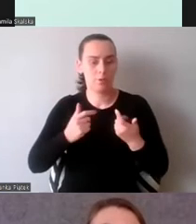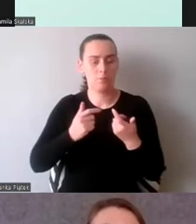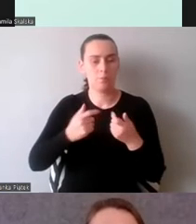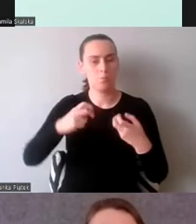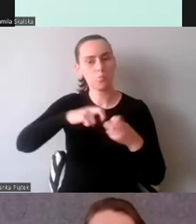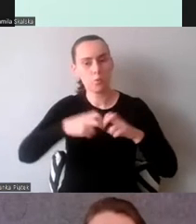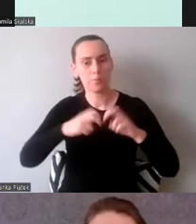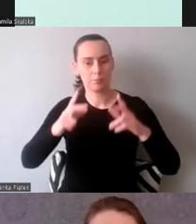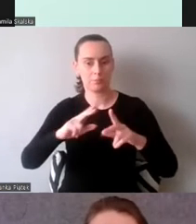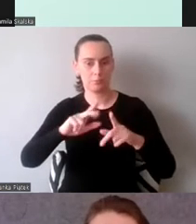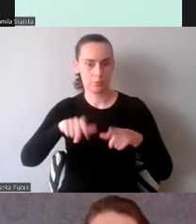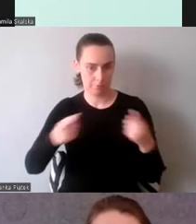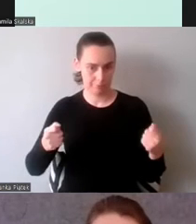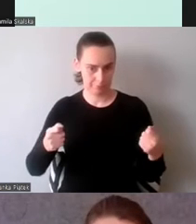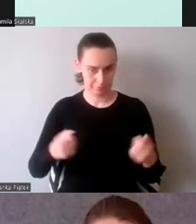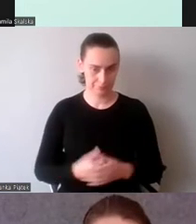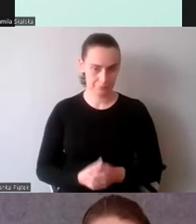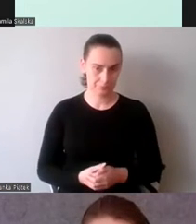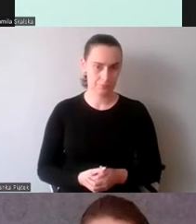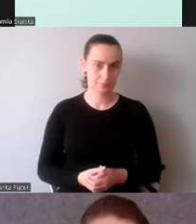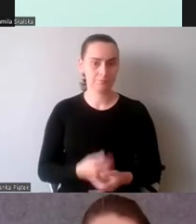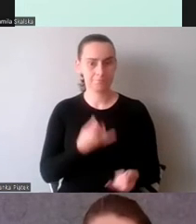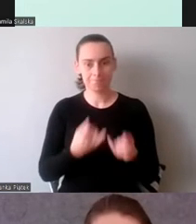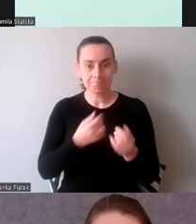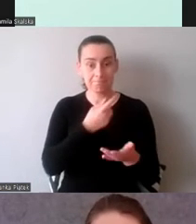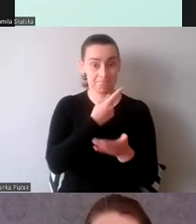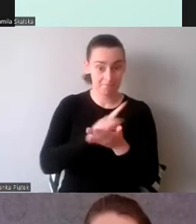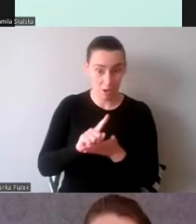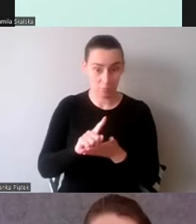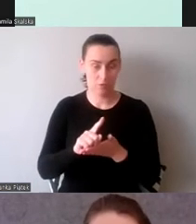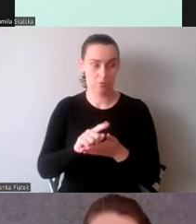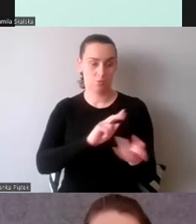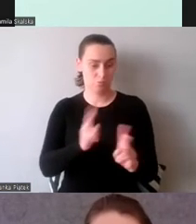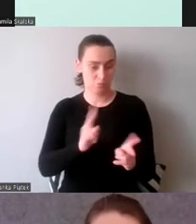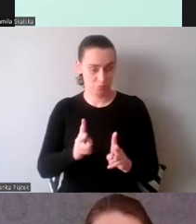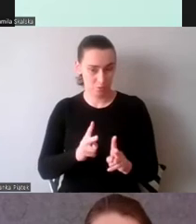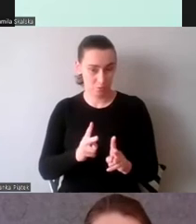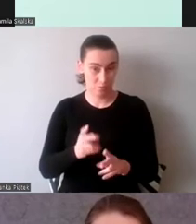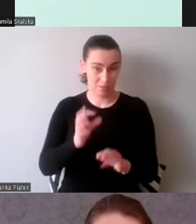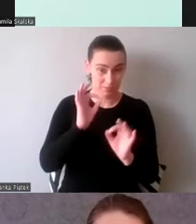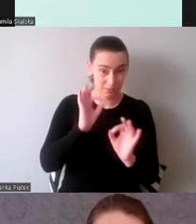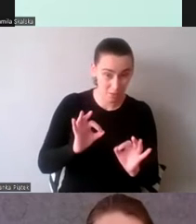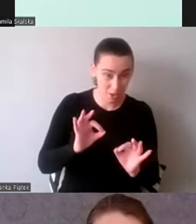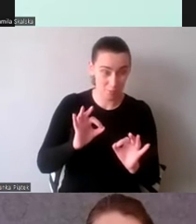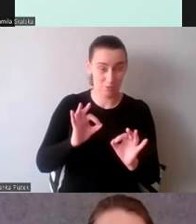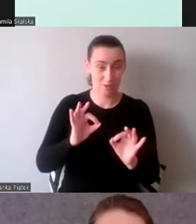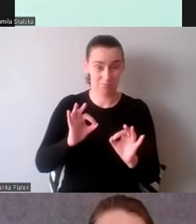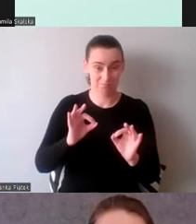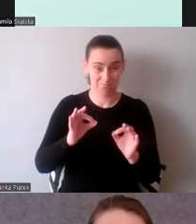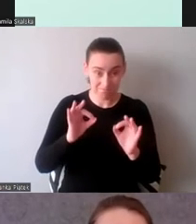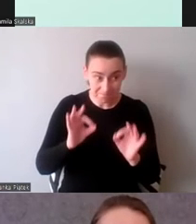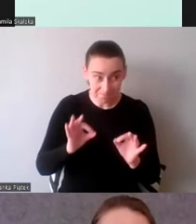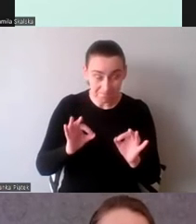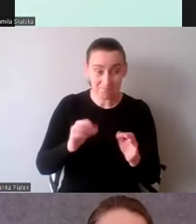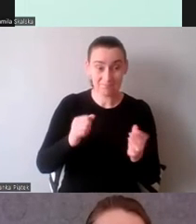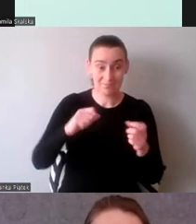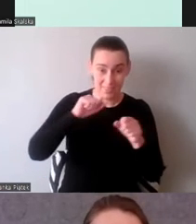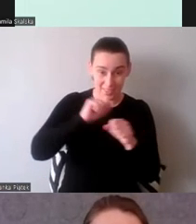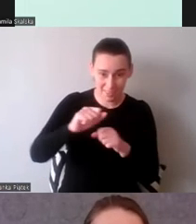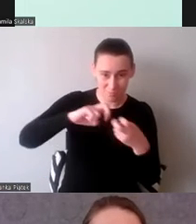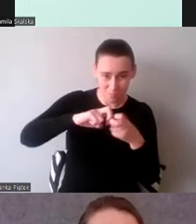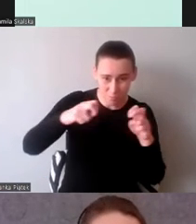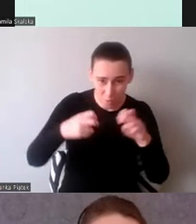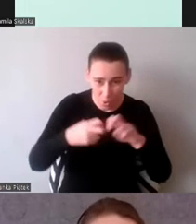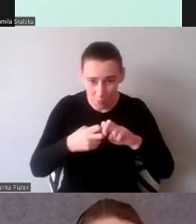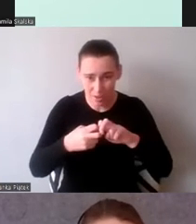Jeżeli nie uda nam się wykonać dobrego tłumaczenia, napotykamy na jakiś problem, pamięć robocza służy nam temu,